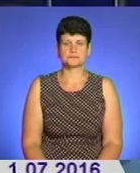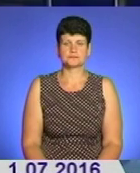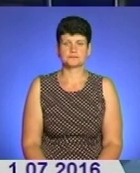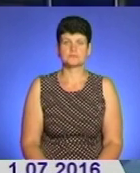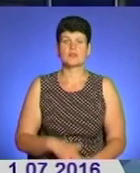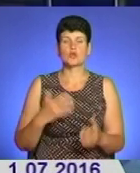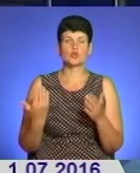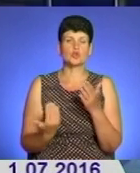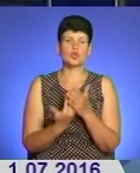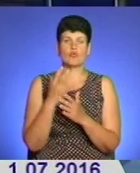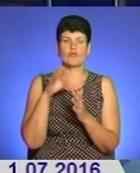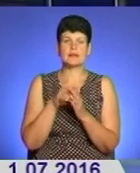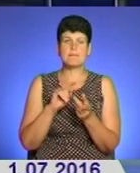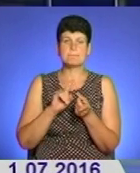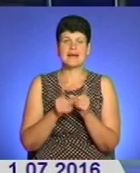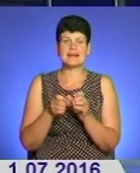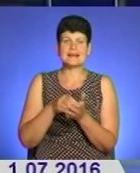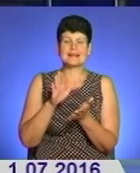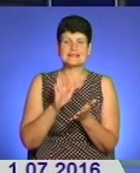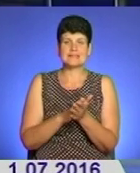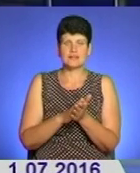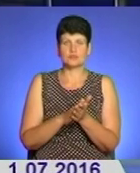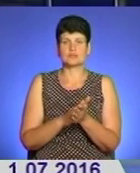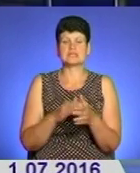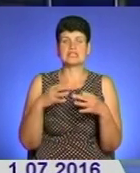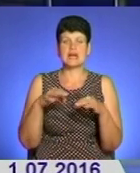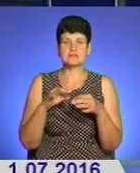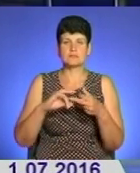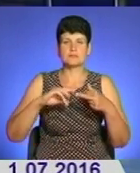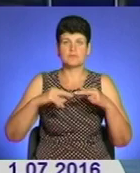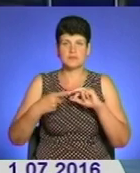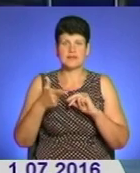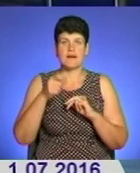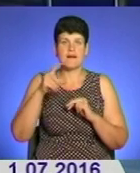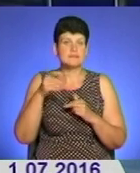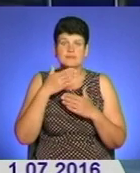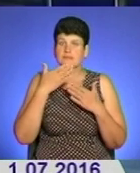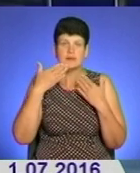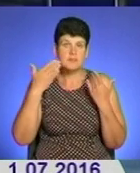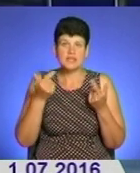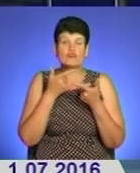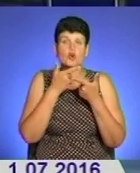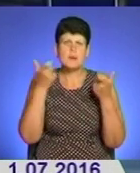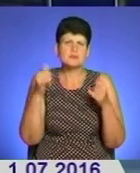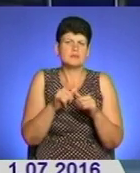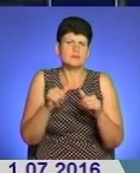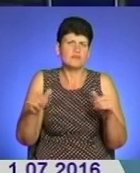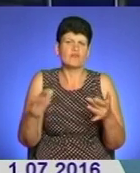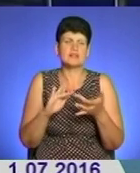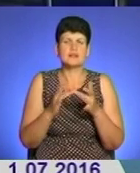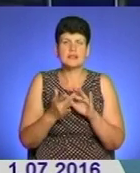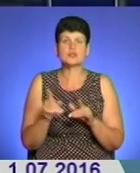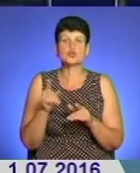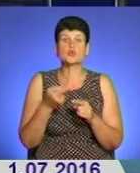Нововведень у перереєстрації транспорту, переоснащеного газовим обладнанням, немає. Інформація, яку поширюють в інтернеті,